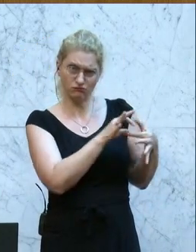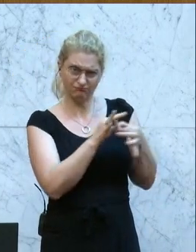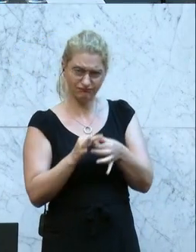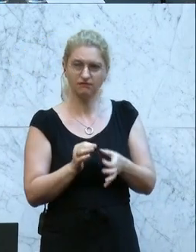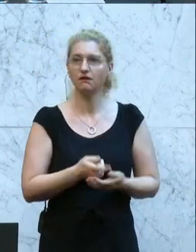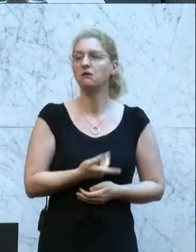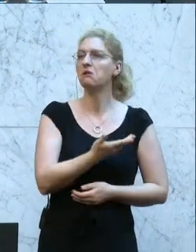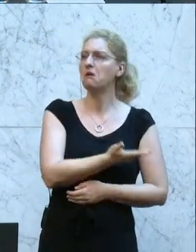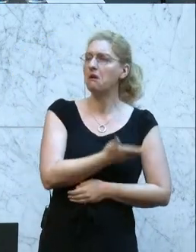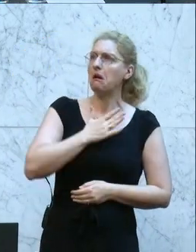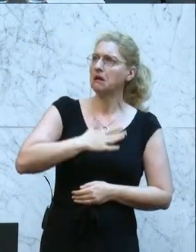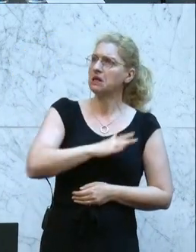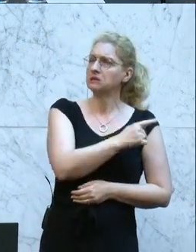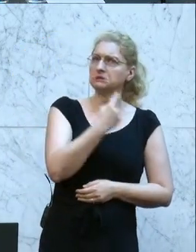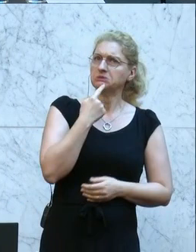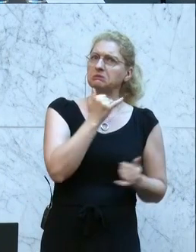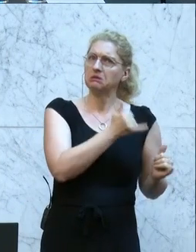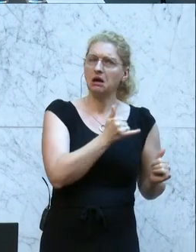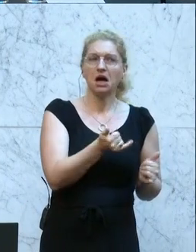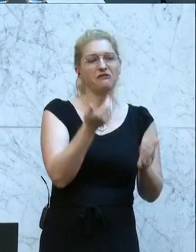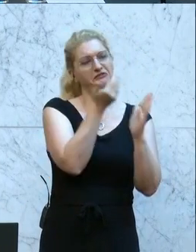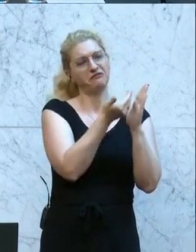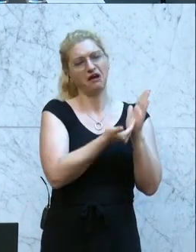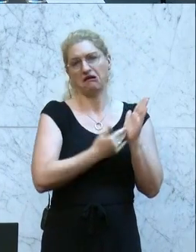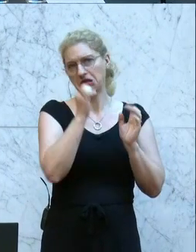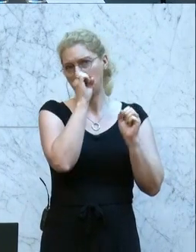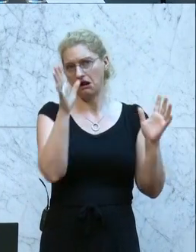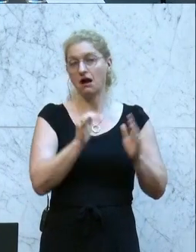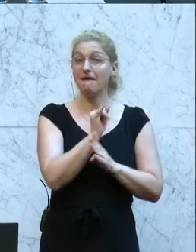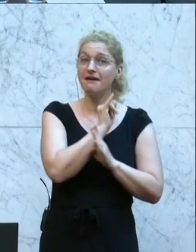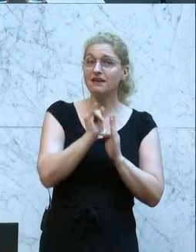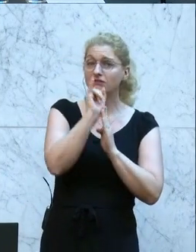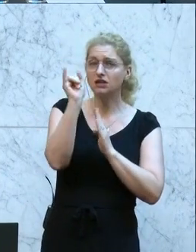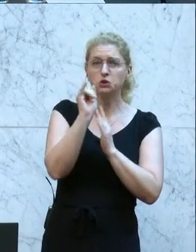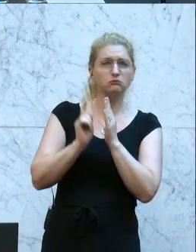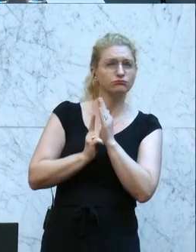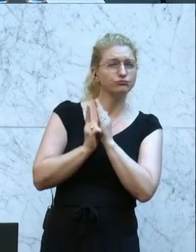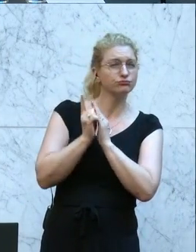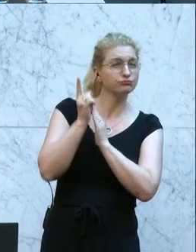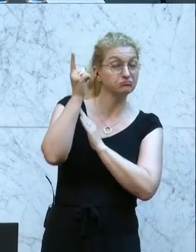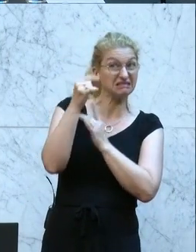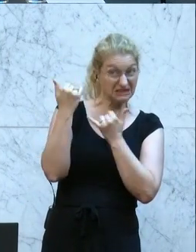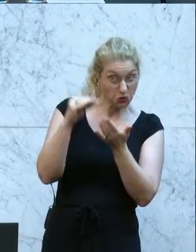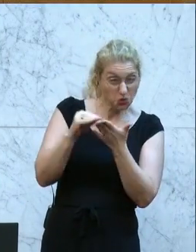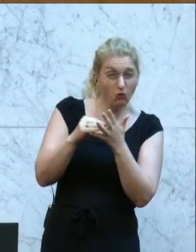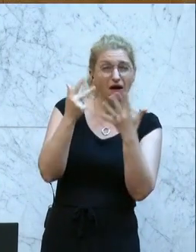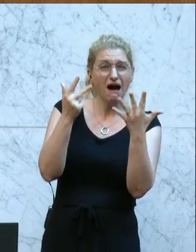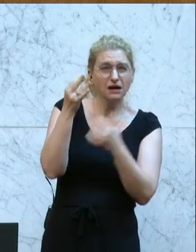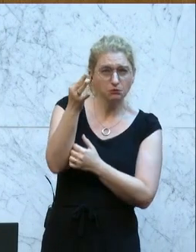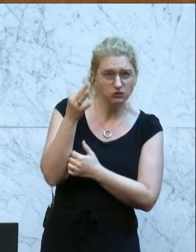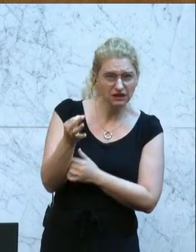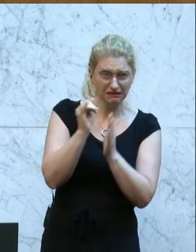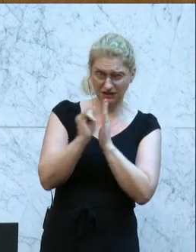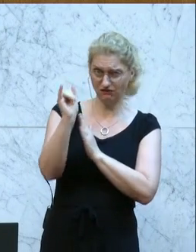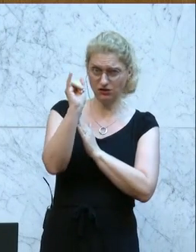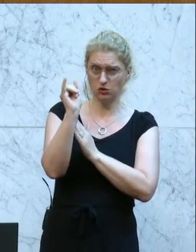Sie. Die Faktenlage ist nämlich klar. Die Inflation ist ungebrochen hoch. Wir sind immer noch bei 8% Inflation in Österreich,